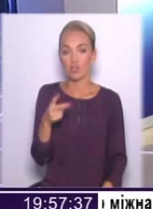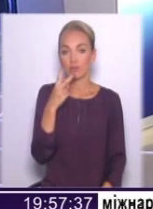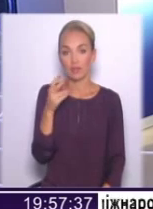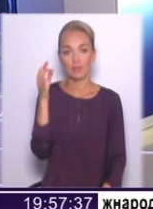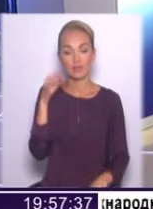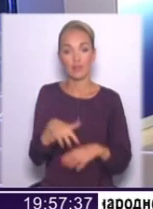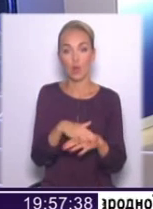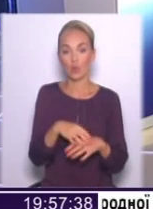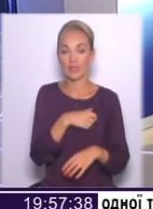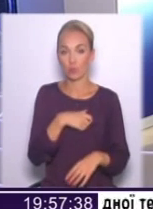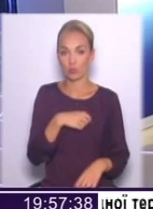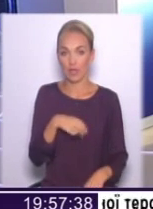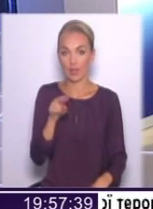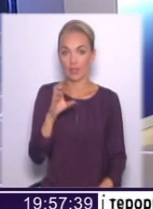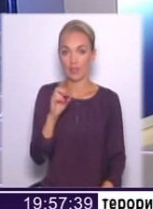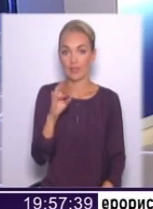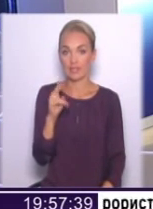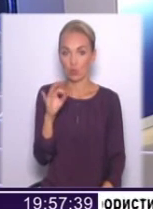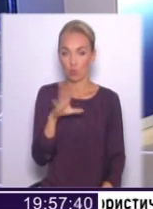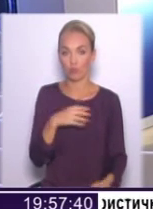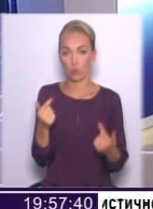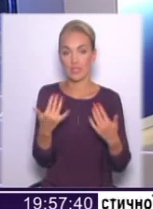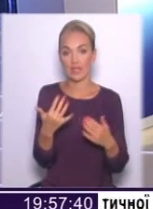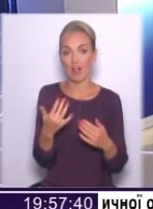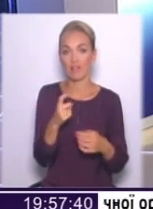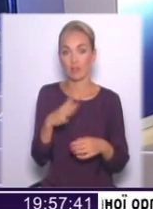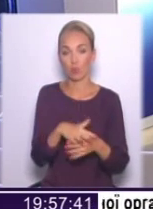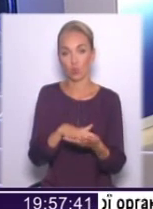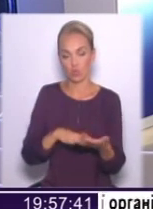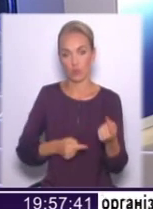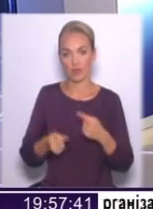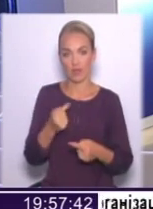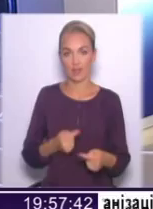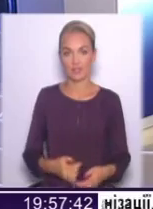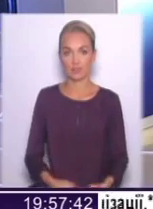депутат Вадим Денисенко був першим гостом в столиці. За кілька хвилин продовжимо. Повертайтеся.